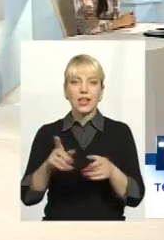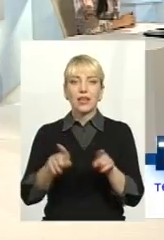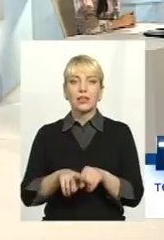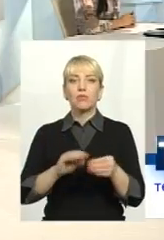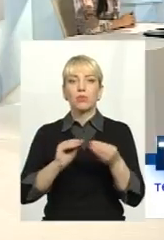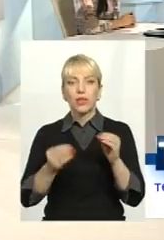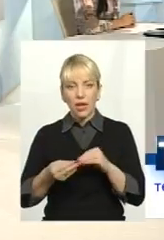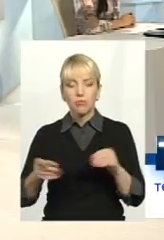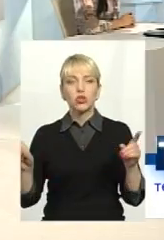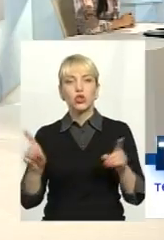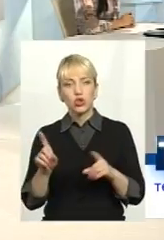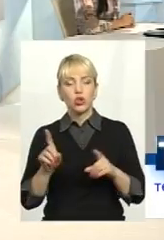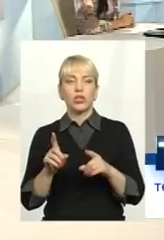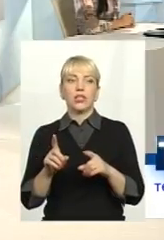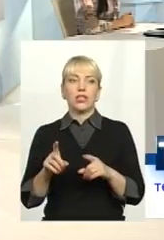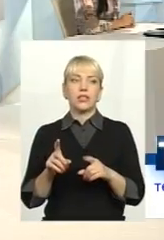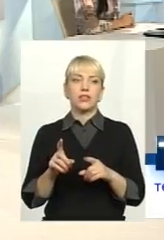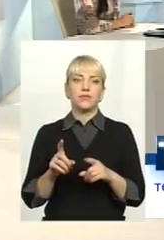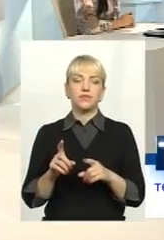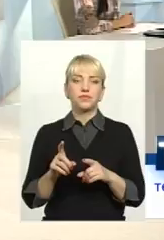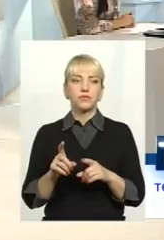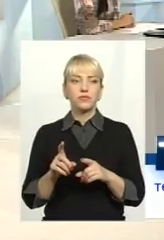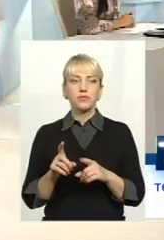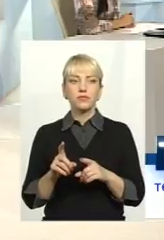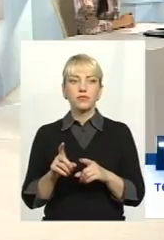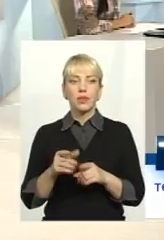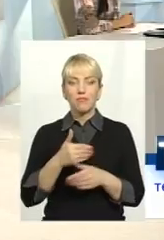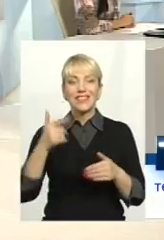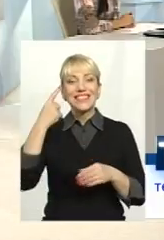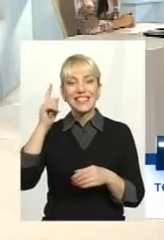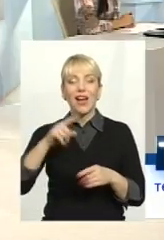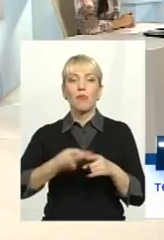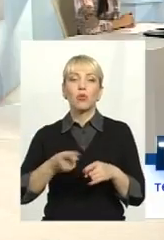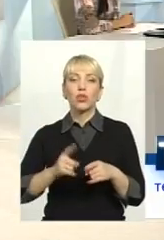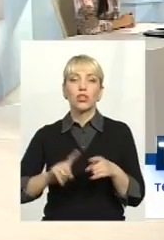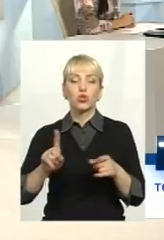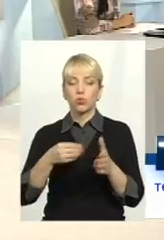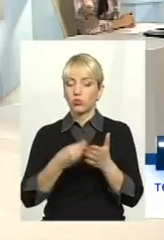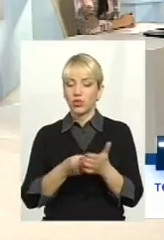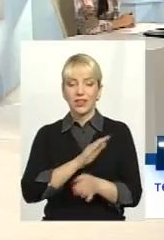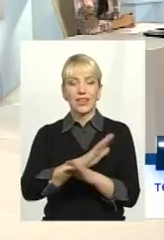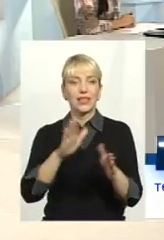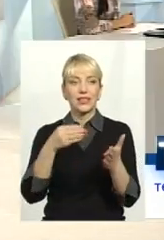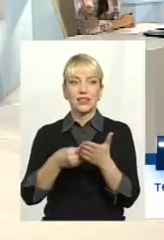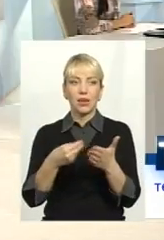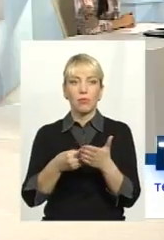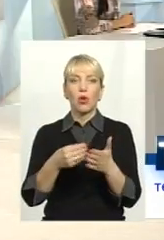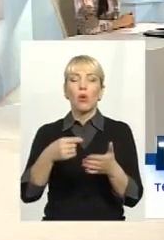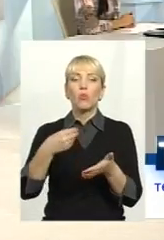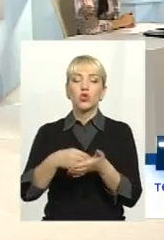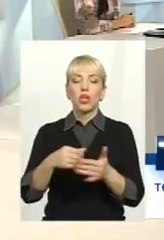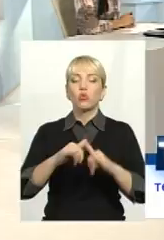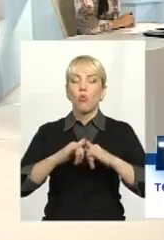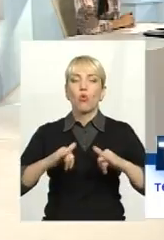дещо засховано в тінь. І ми знаємо про те, що бюджет не є бюджетом розвитку, а є